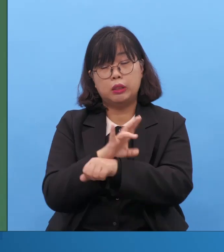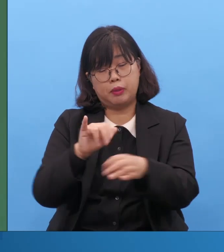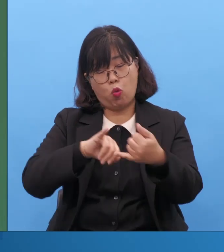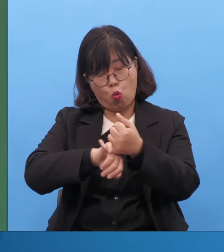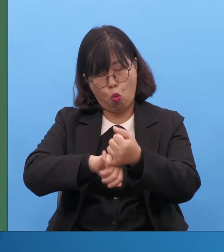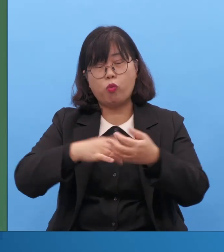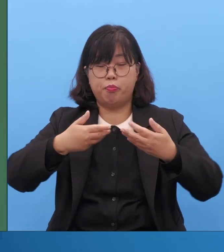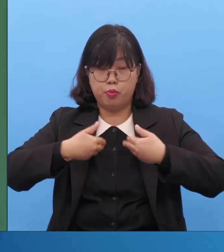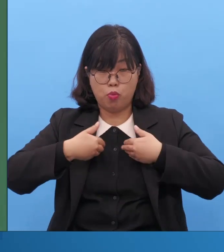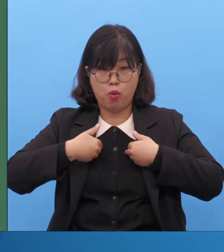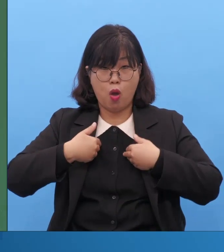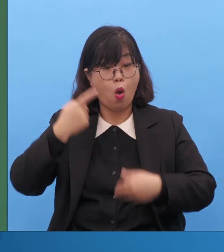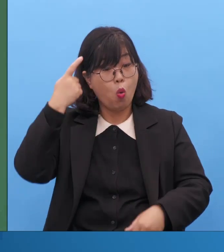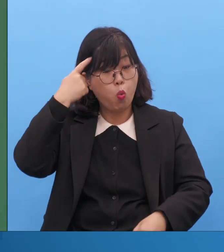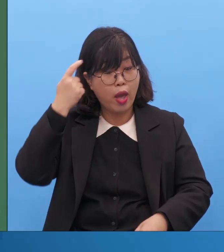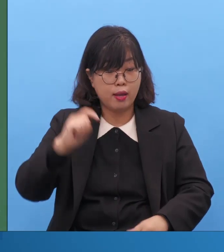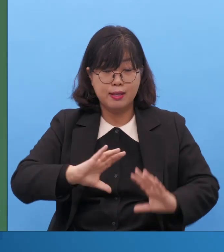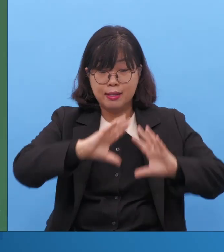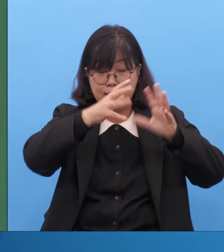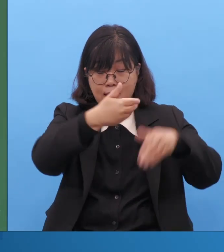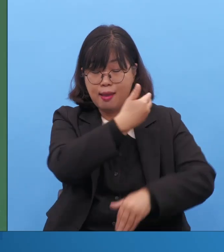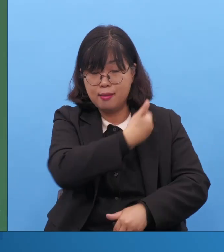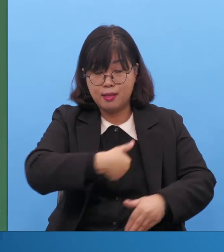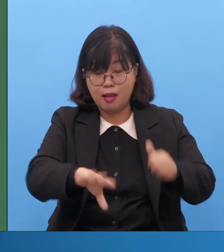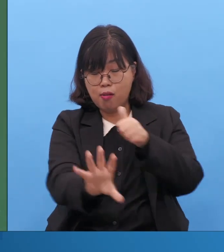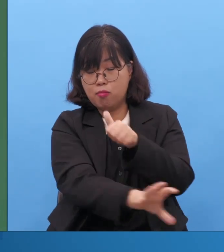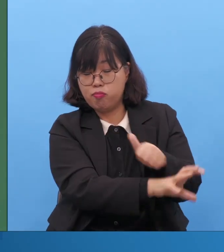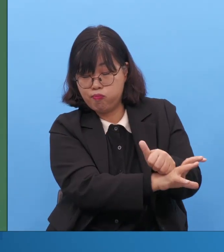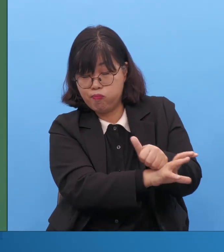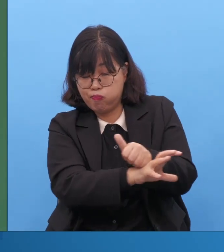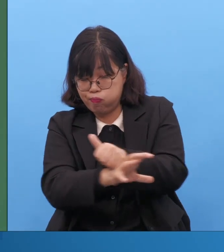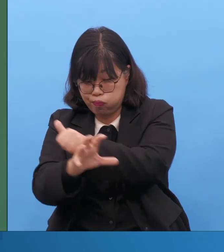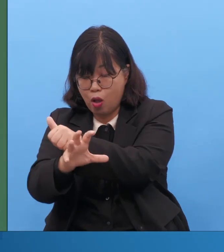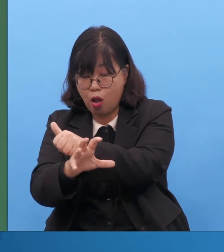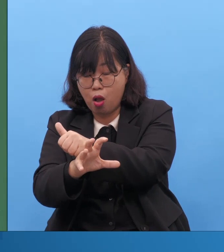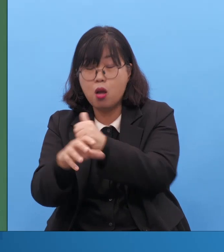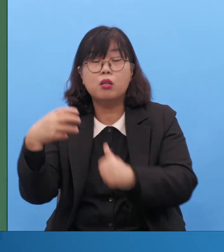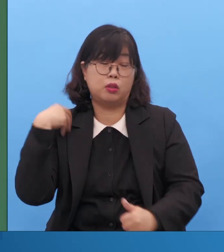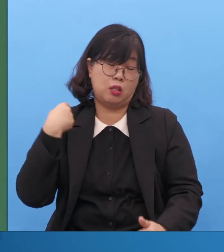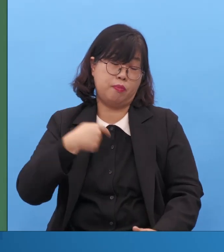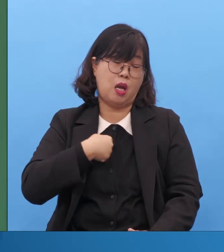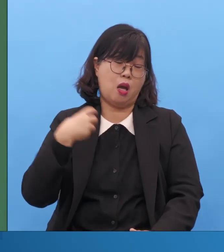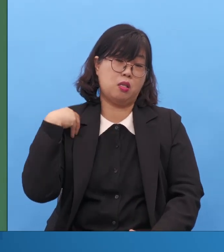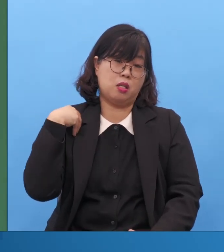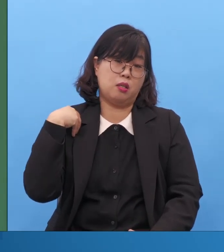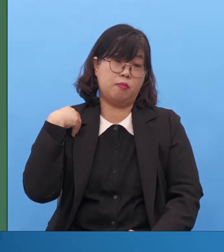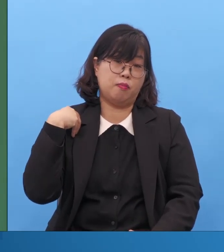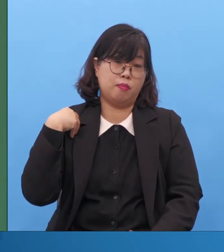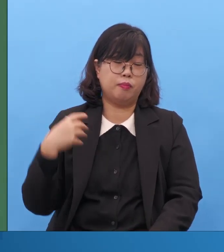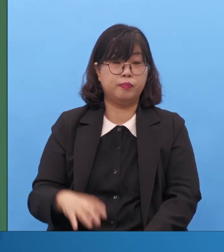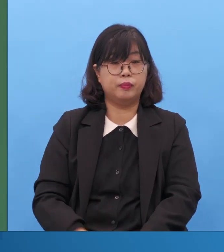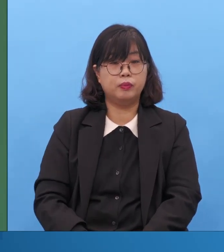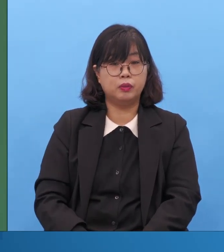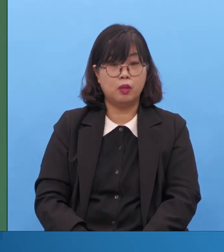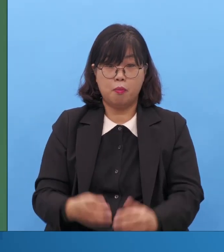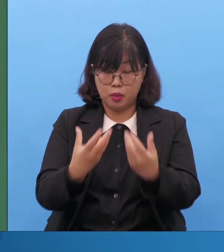여러분이 생각하고 말함없이 다 이해 못 한 겁니다. 저는 테레비를 봐도 테레비가 안 보입니다.